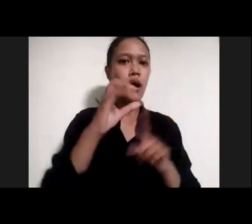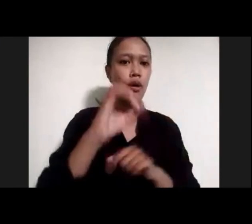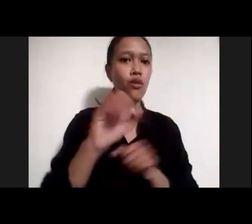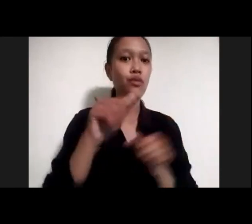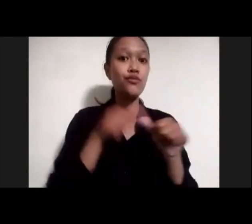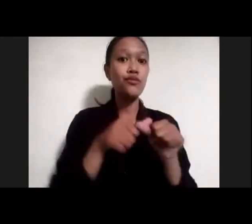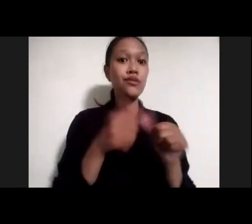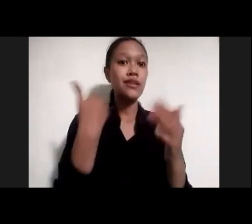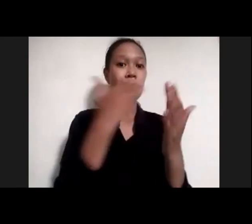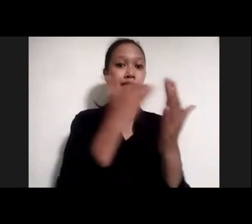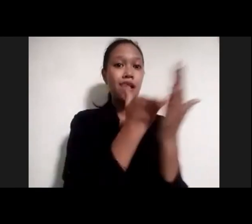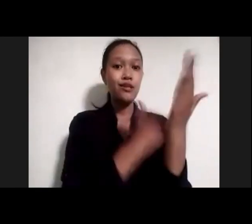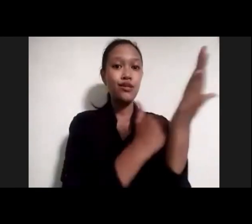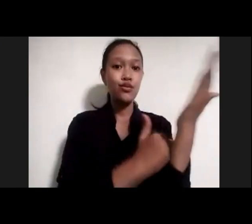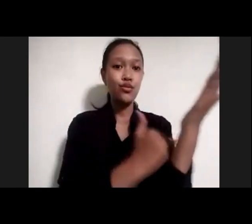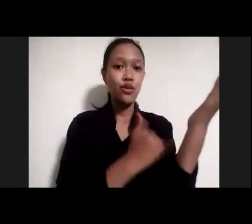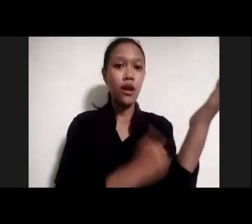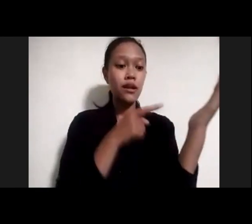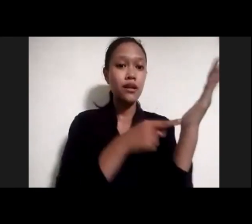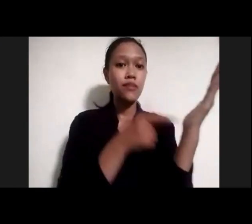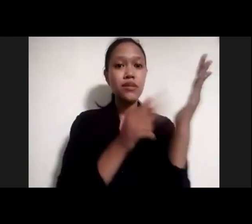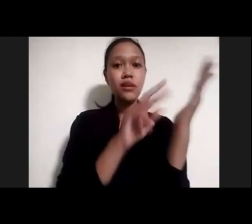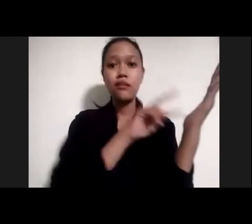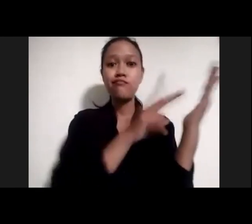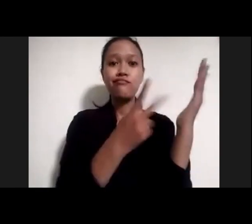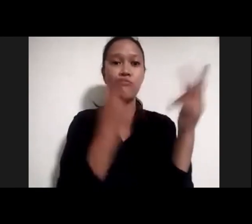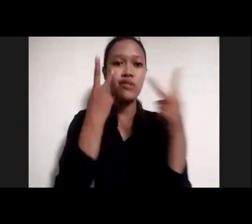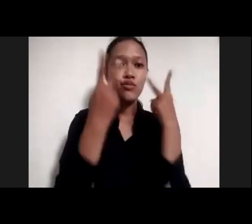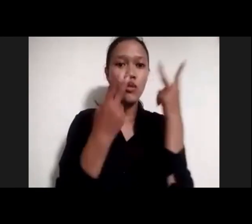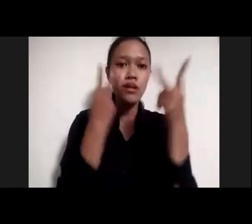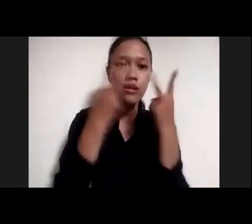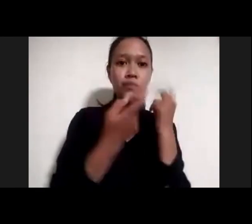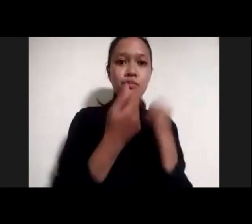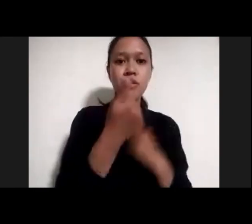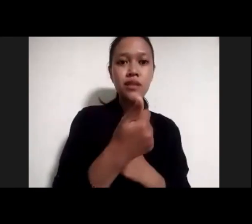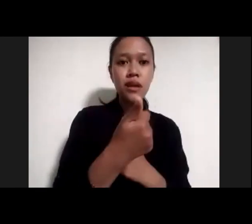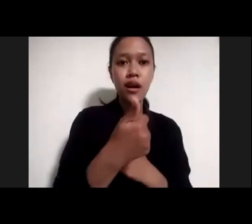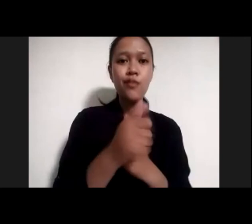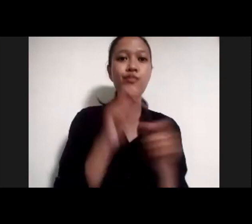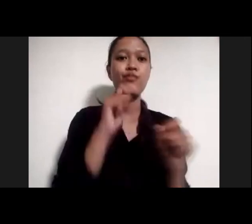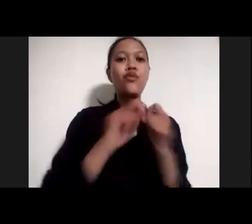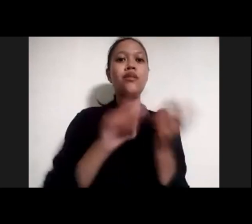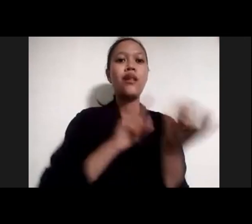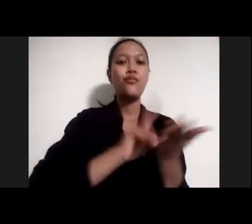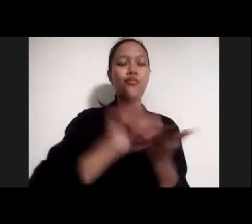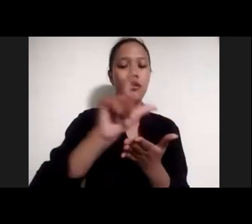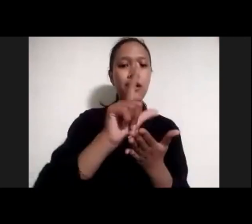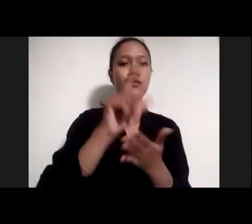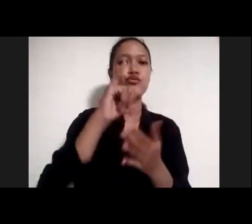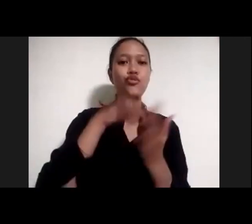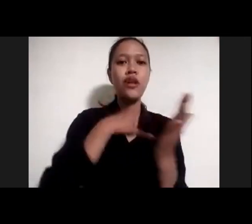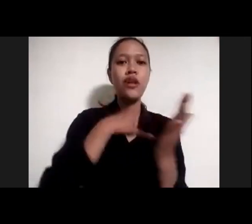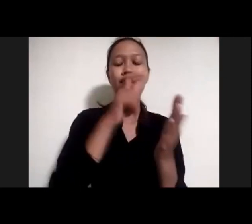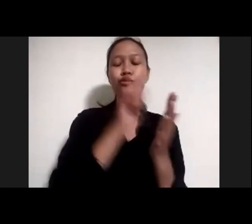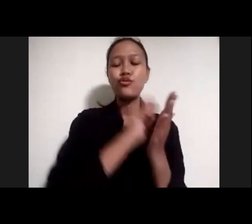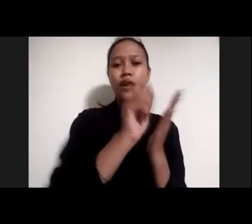itu bisa dibikin visualisasinya. Dibikin laporan jurnalisme datanya yang lebih menarik.